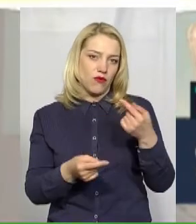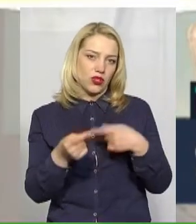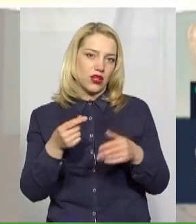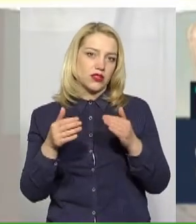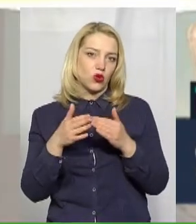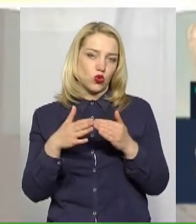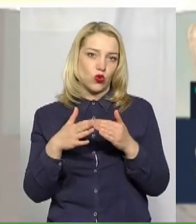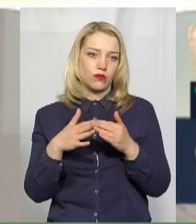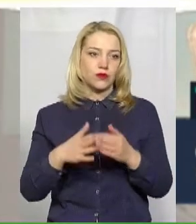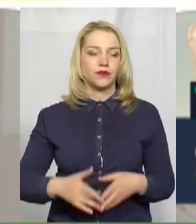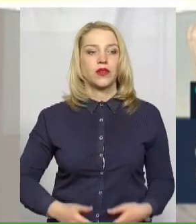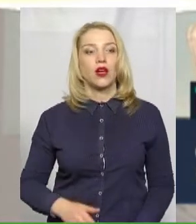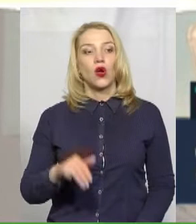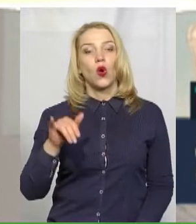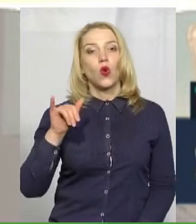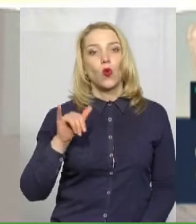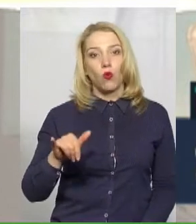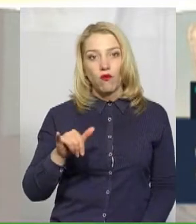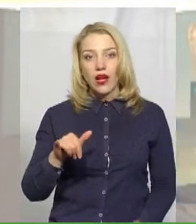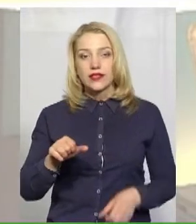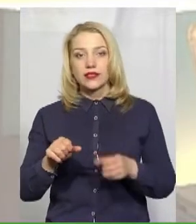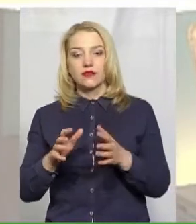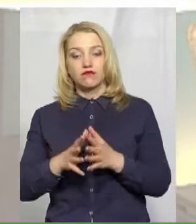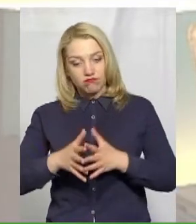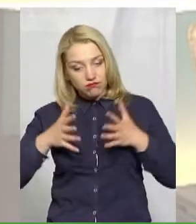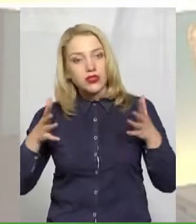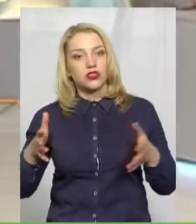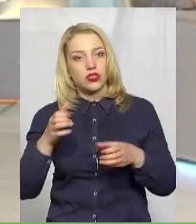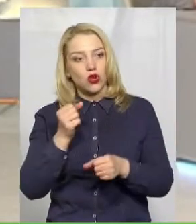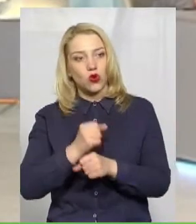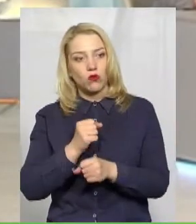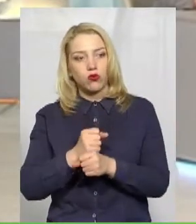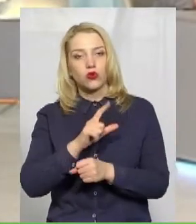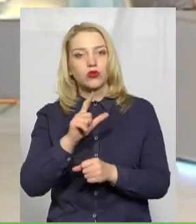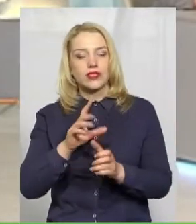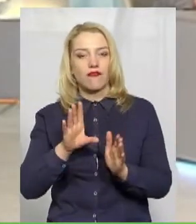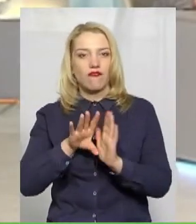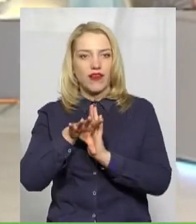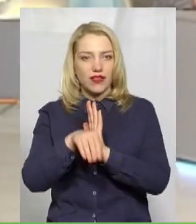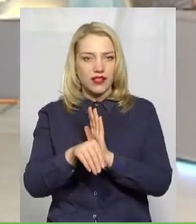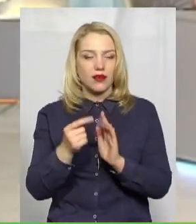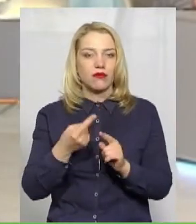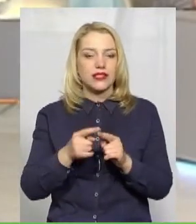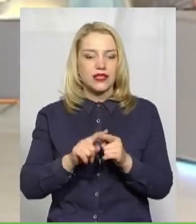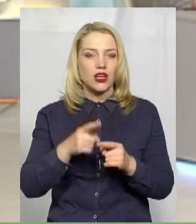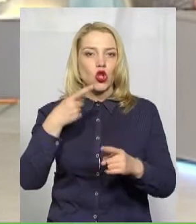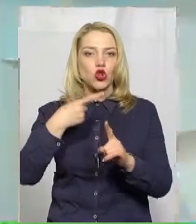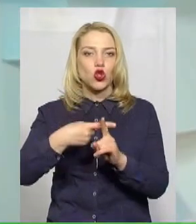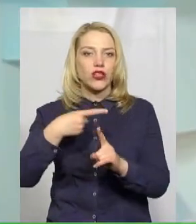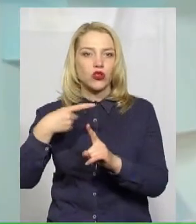побільшило роботи з введенням цих додаткових заходів карантинних?